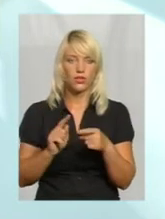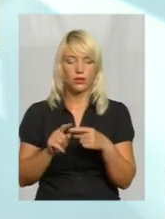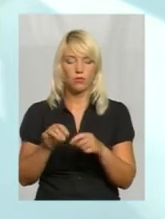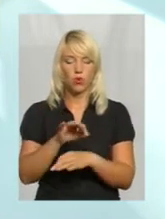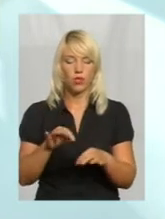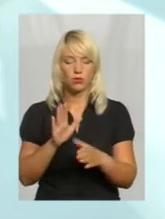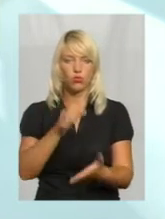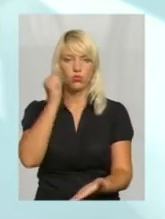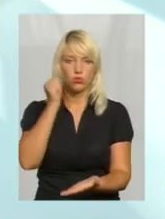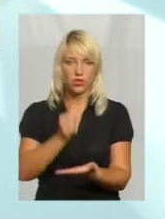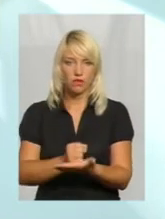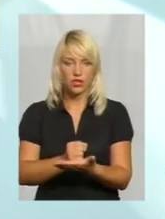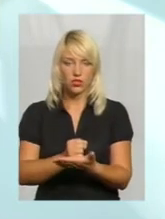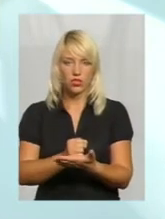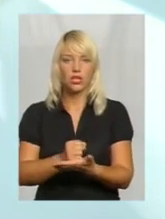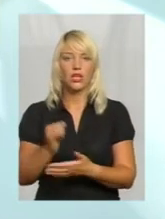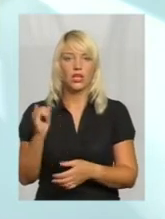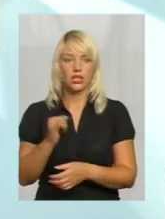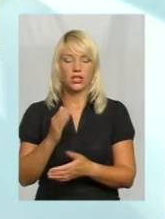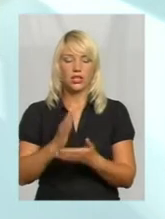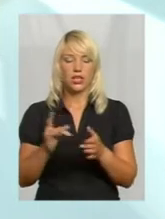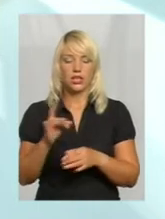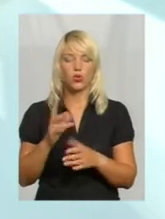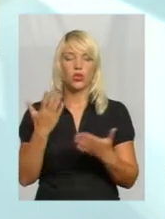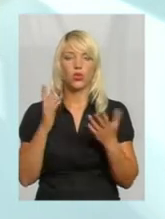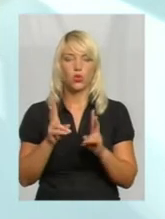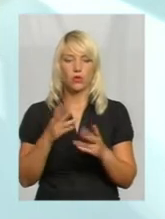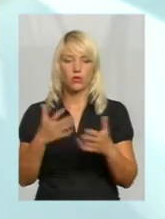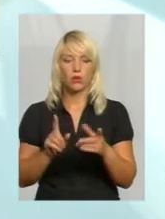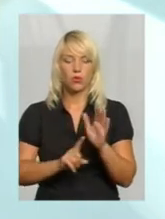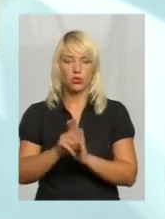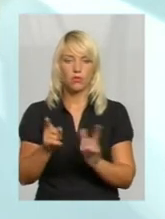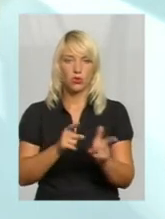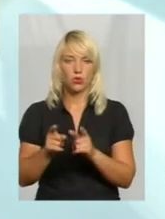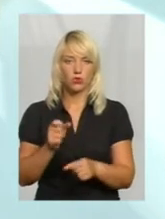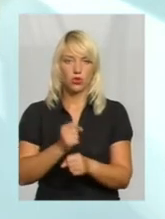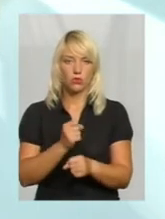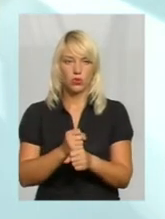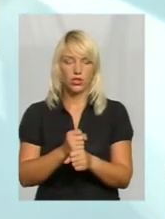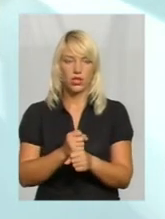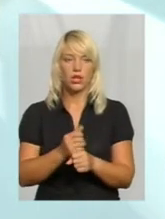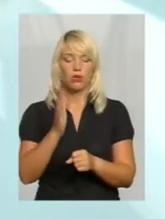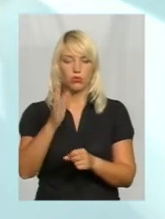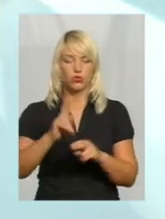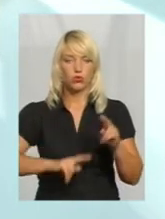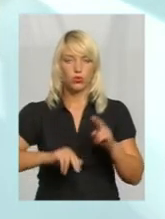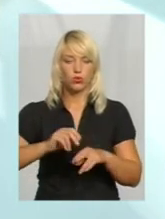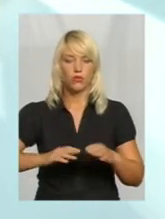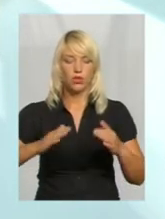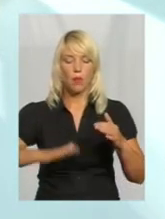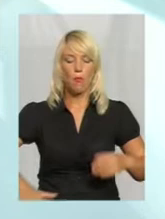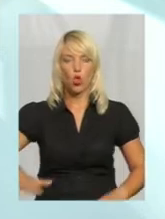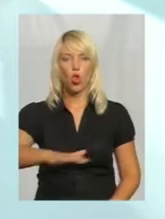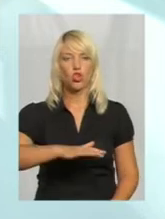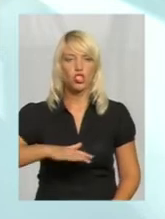будуть затверджені, і є райони, які вже почали підготовчі роботи, будуть збудовані площадки,